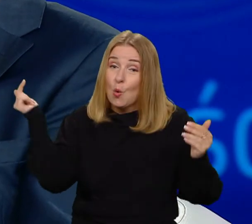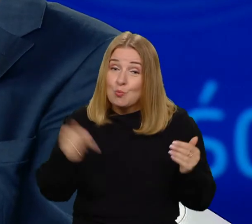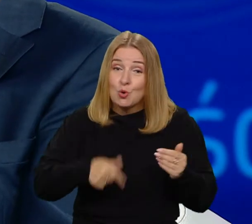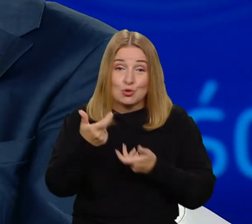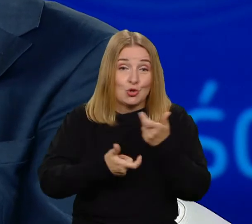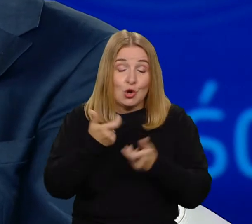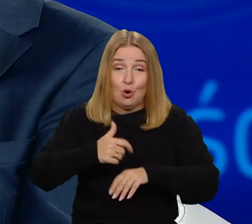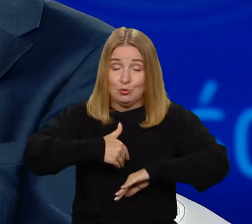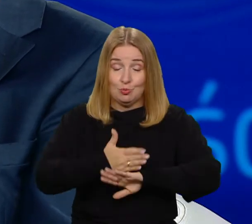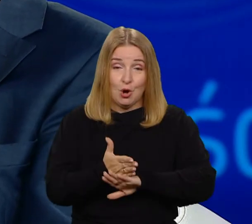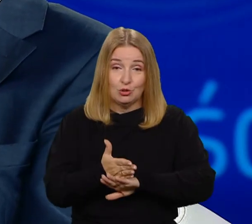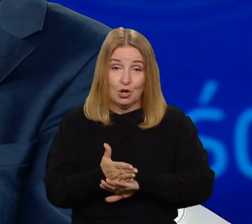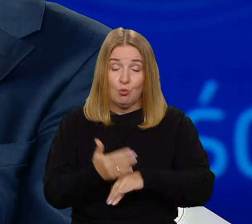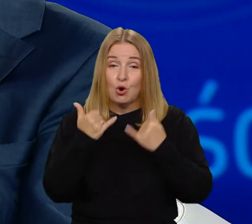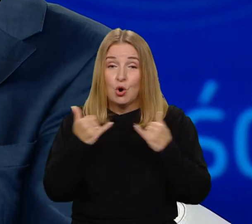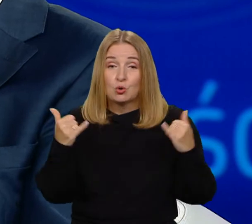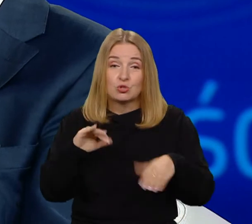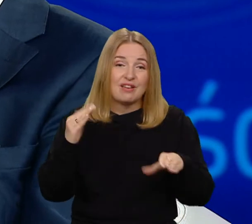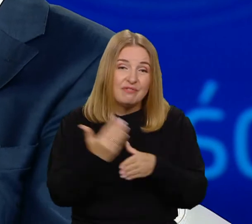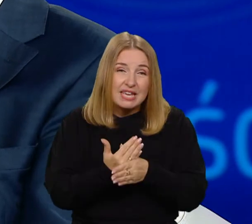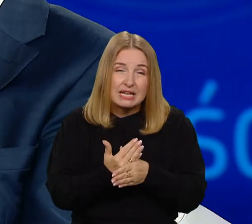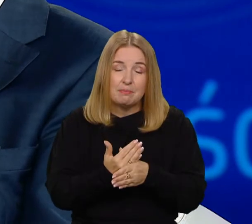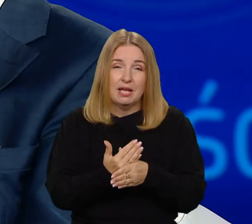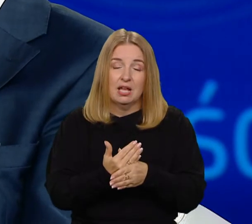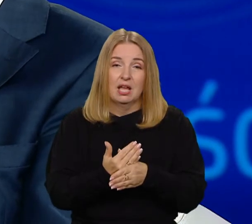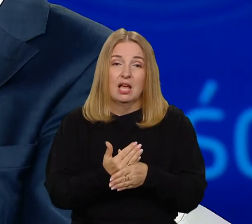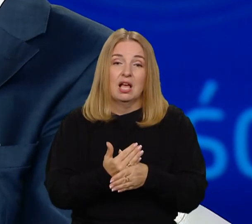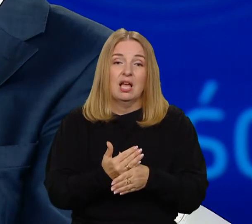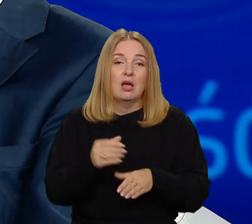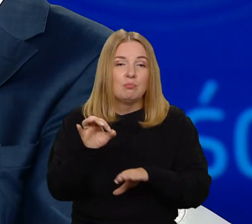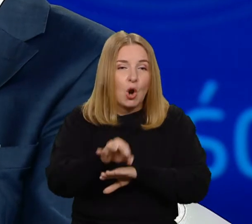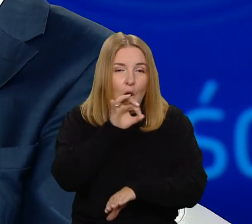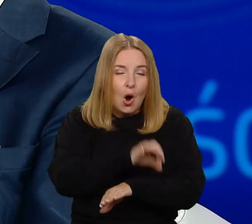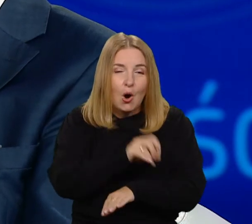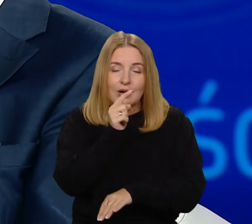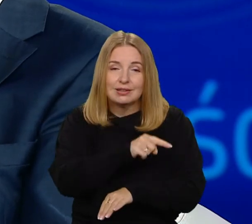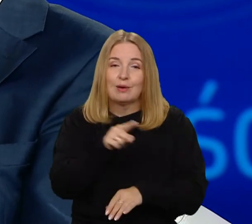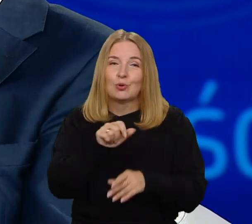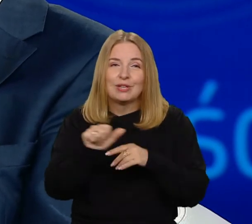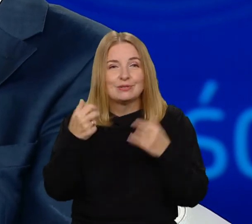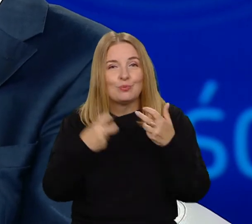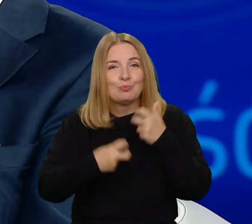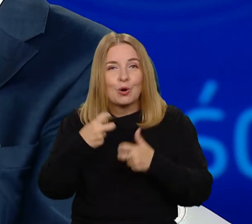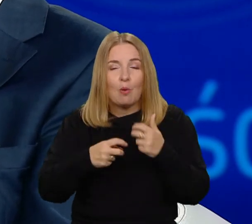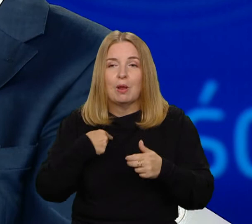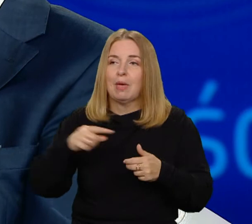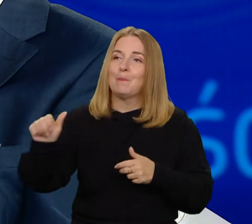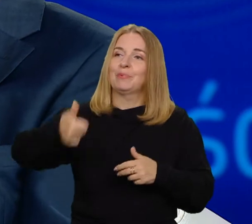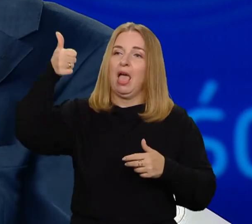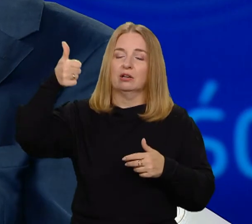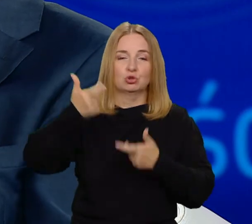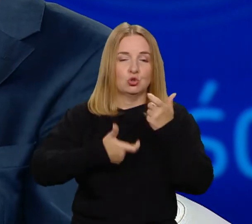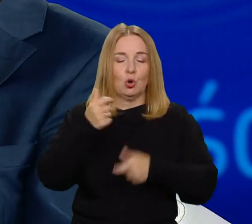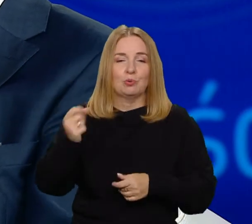Oczywiście w korporacjach, czy w jakichś biurach projektowych jest inny problem. Jest problem pierwszeństwa, wynalazku, opatentowania swojego pomysłu,